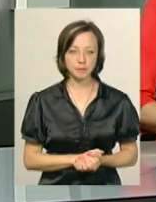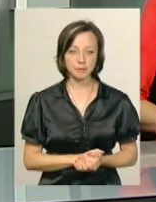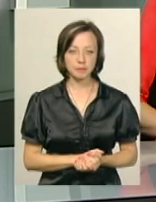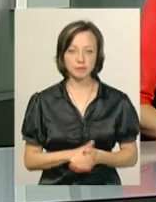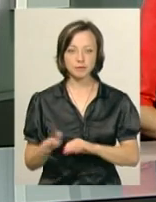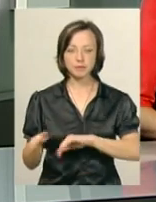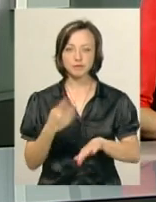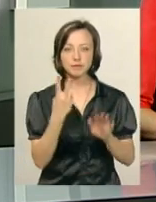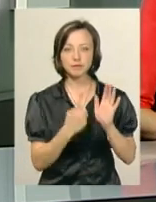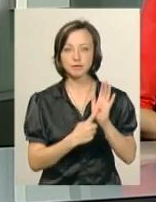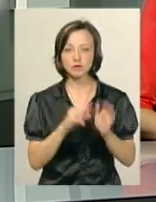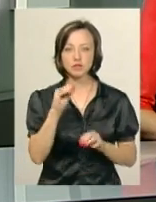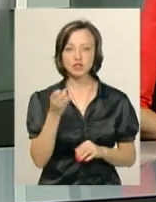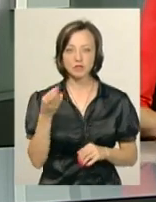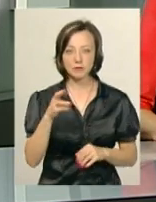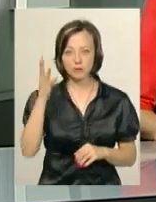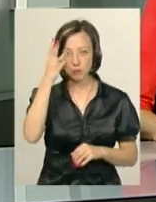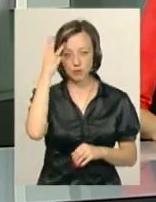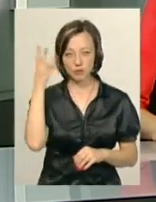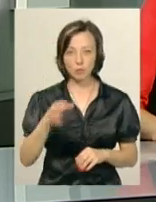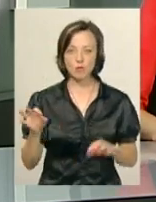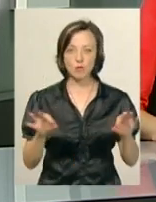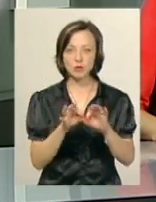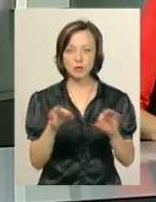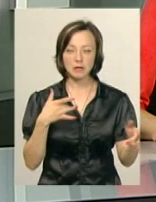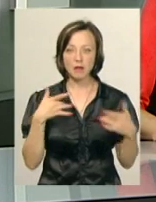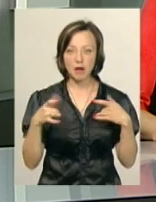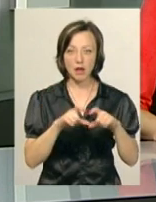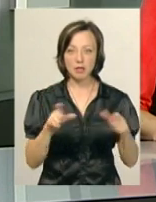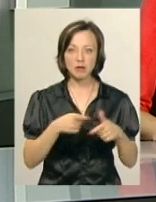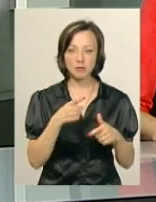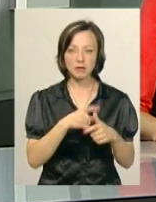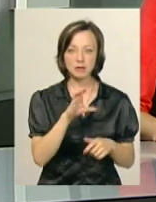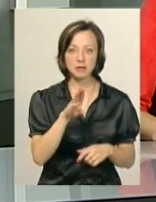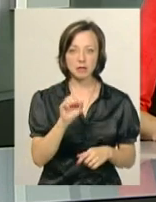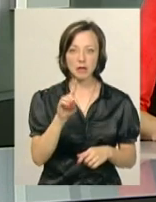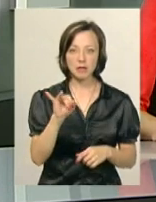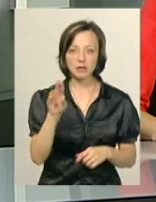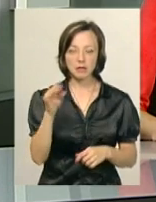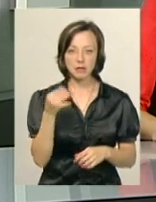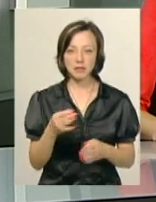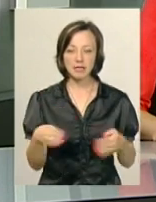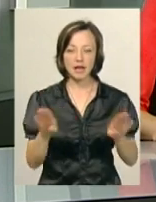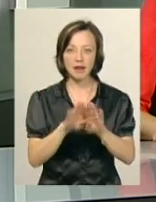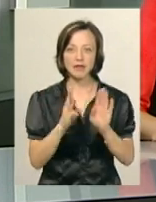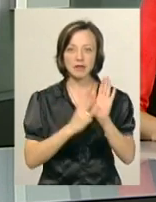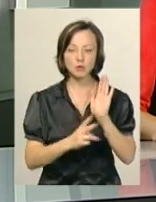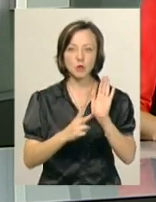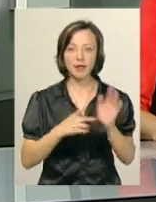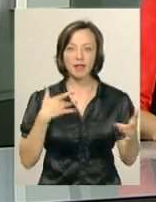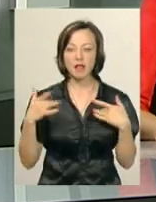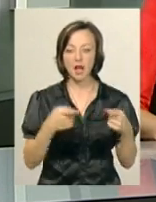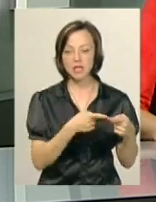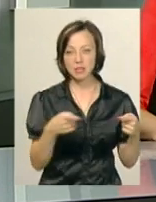26 червня в обласному муздрам-театрі імені Михайла Старицького закриють 87-й театральний